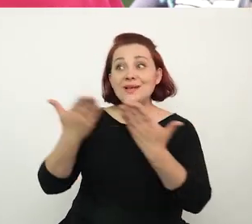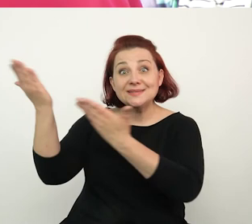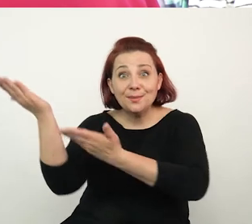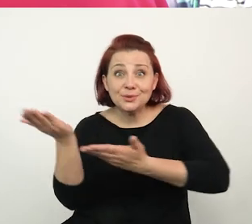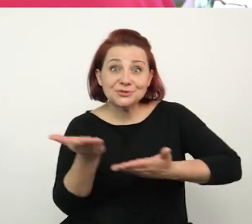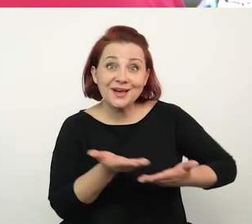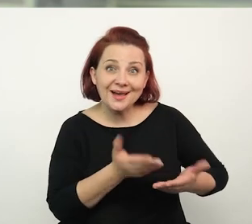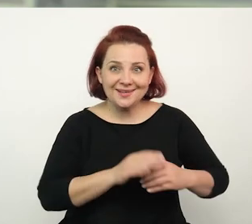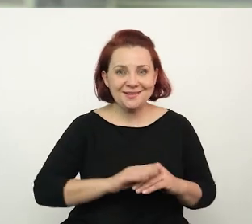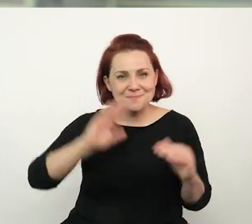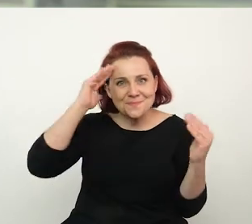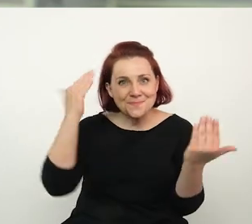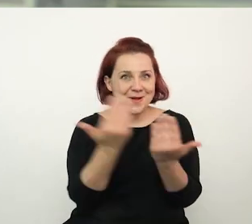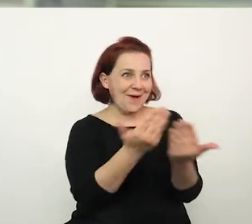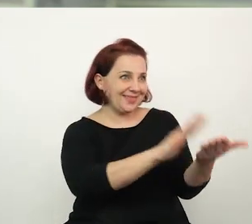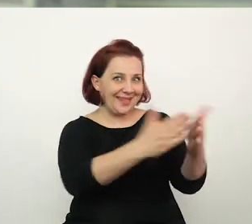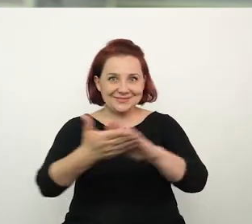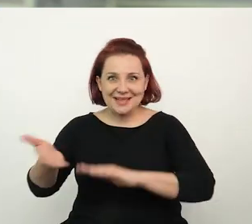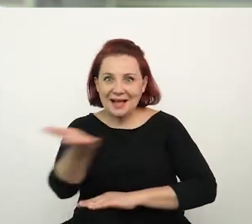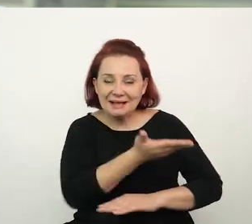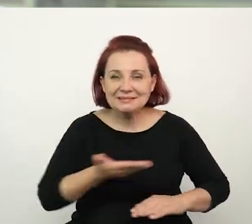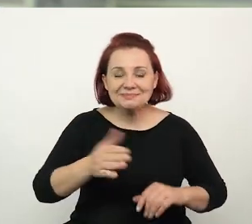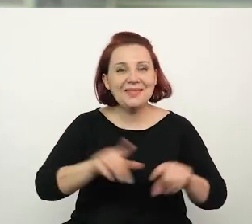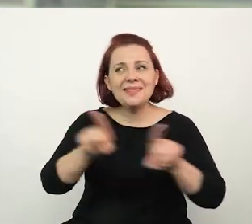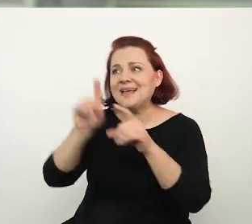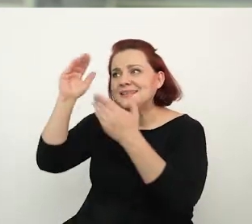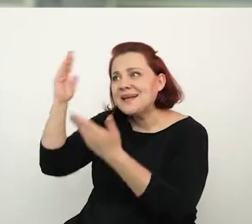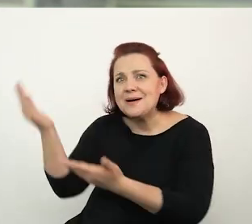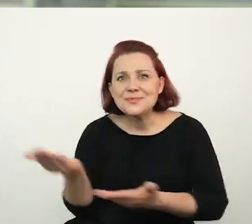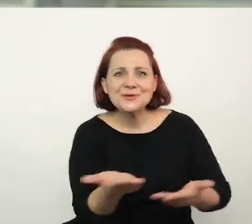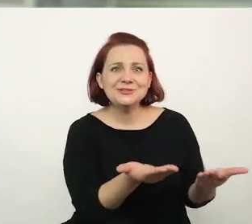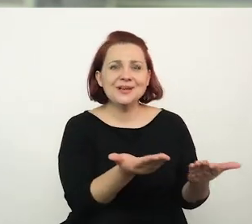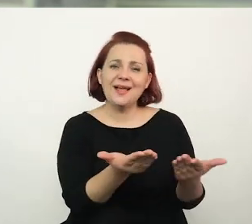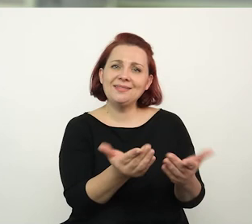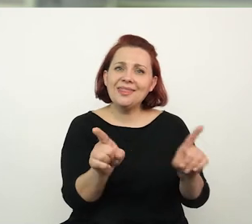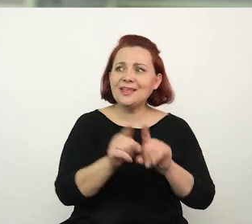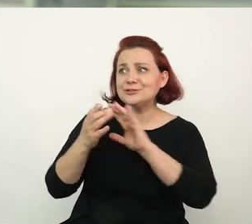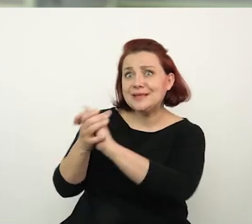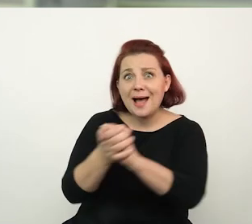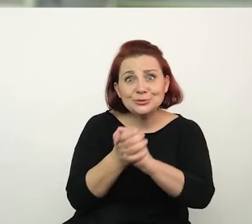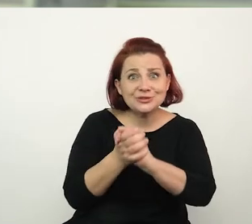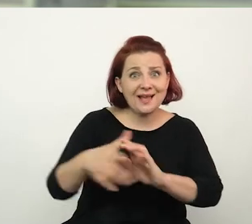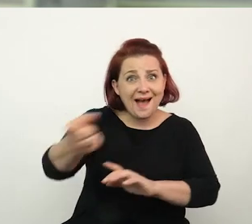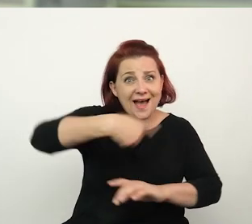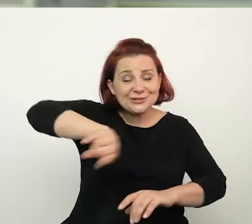poznania się, takim zaproszeniem do tego, aby zaprzyjaźnić się.